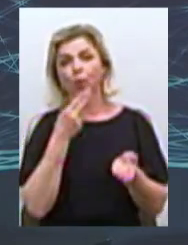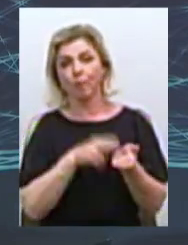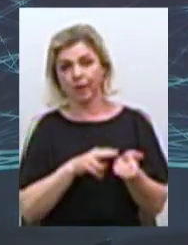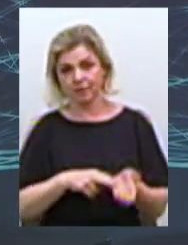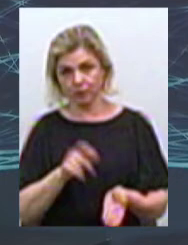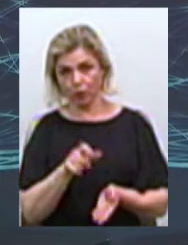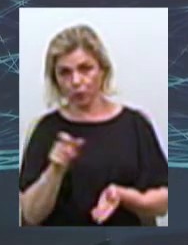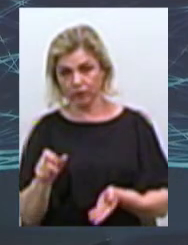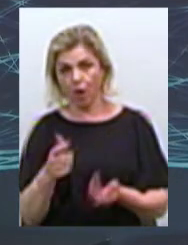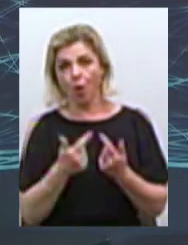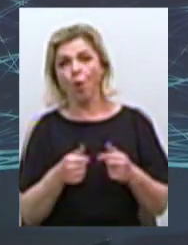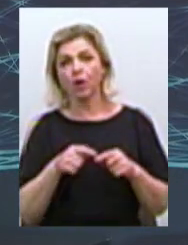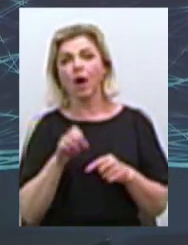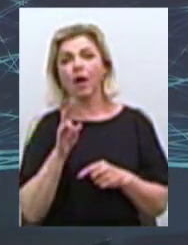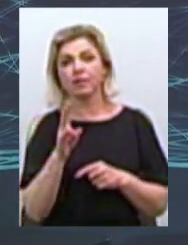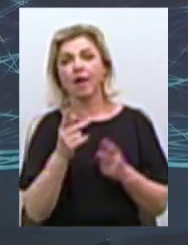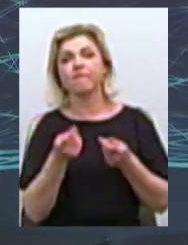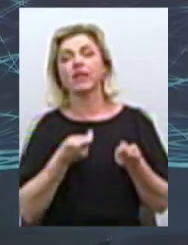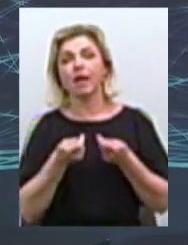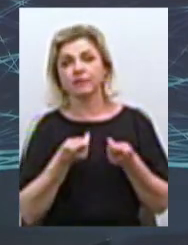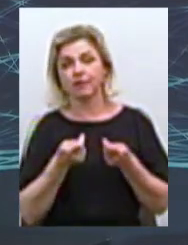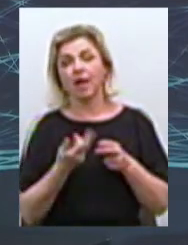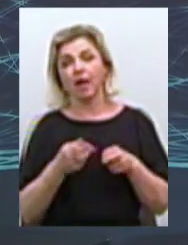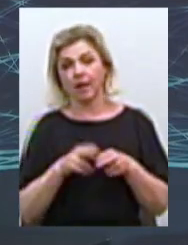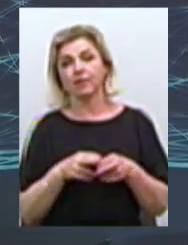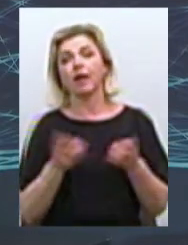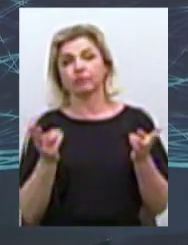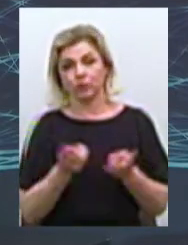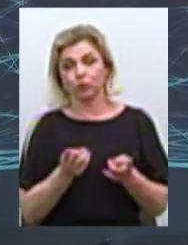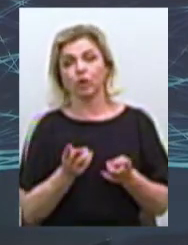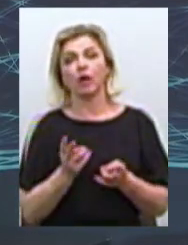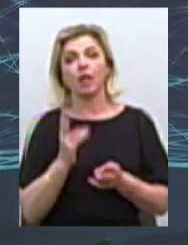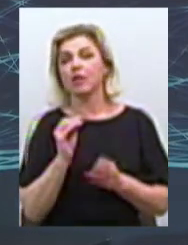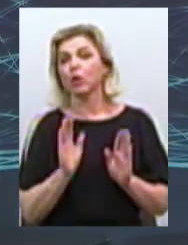Органам власні це интересно, не тільки тому, що